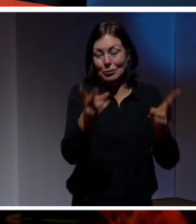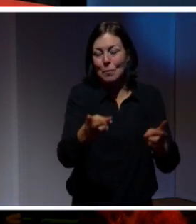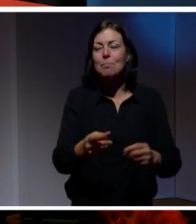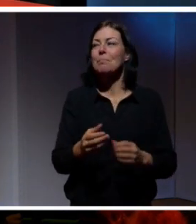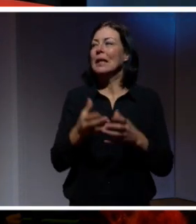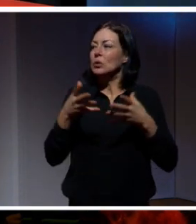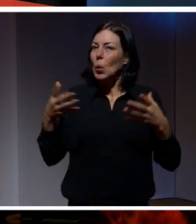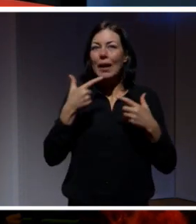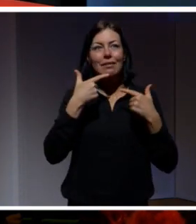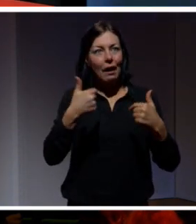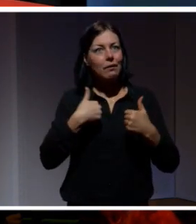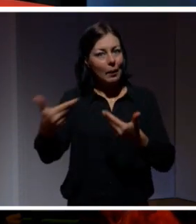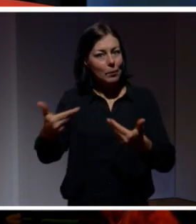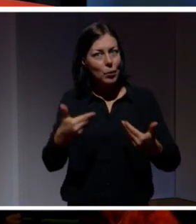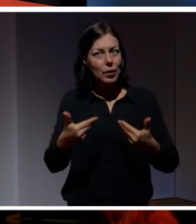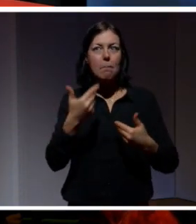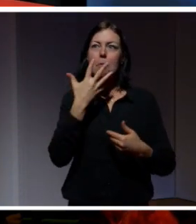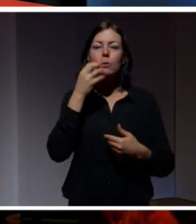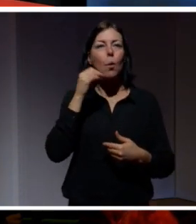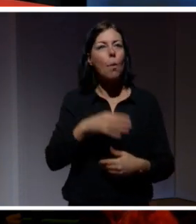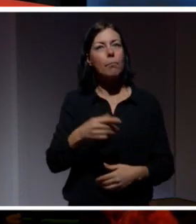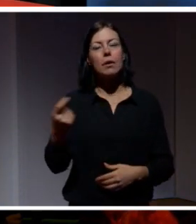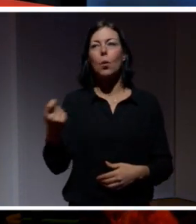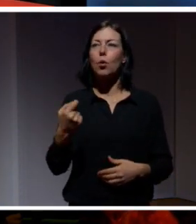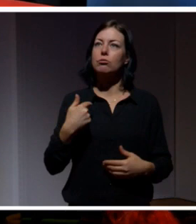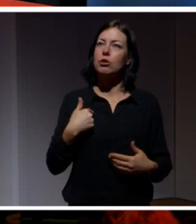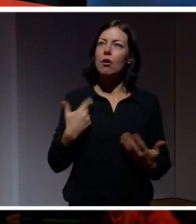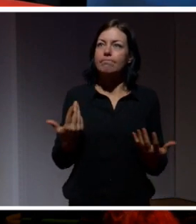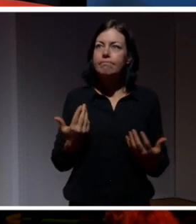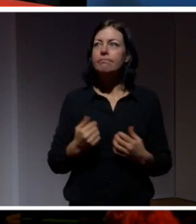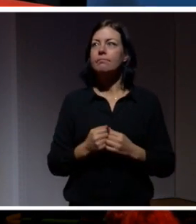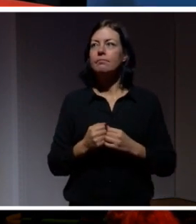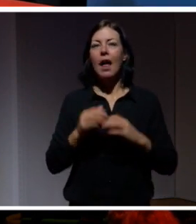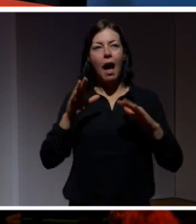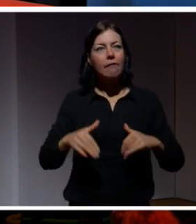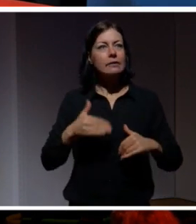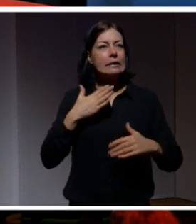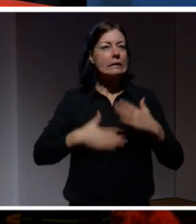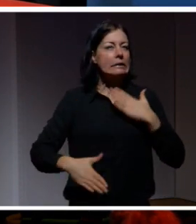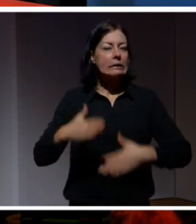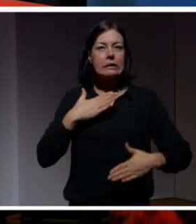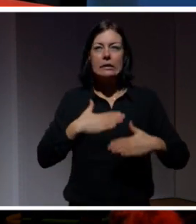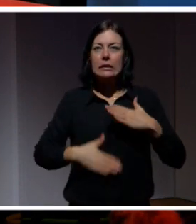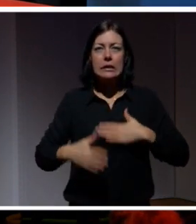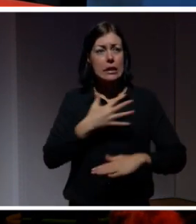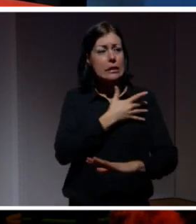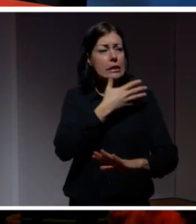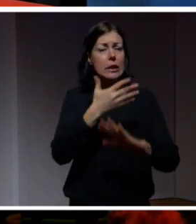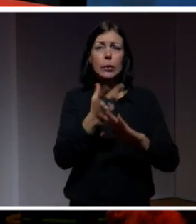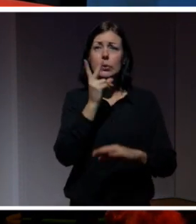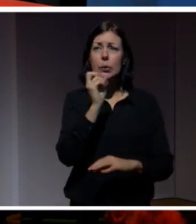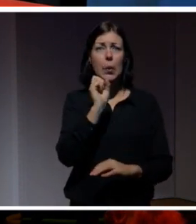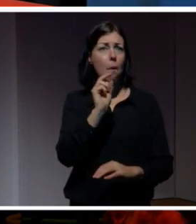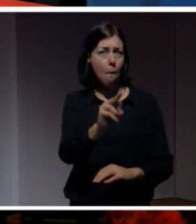inbjudan att få komma hit och prata om någonting som har varit ett jättestort intresse för mig i faktiskt 20 år.